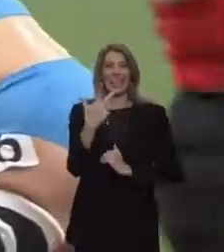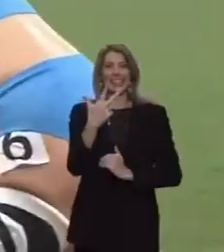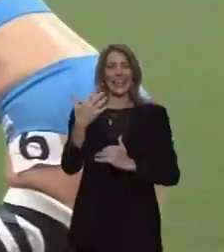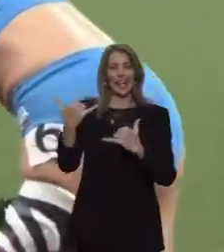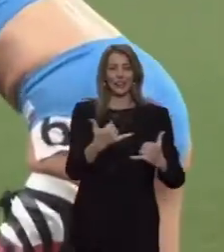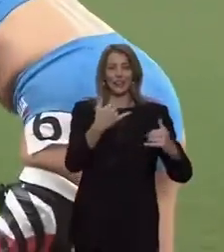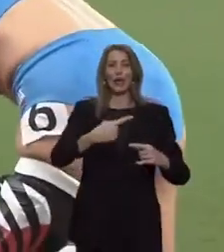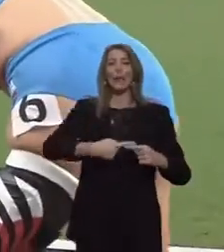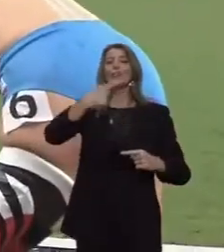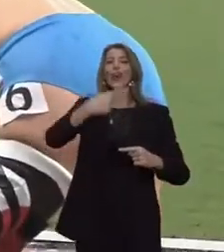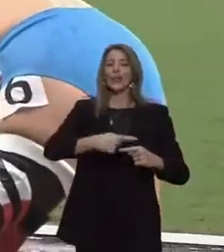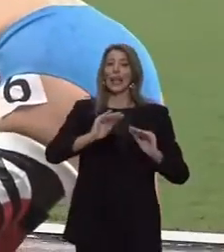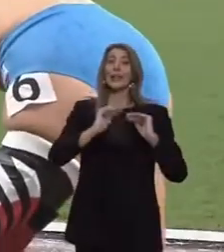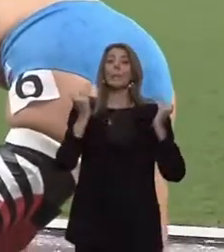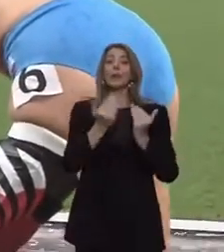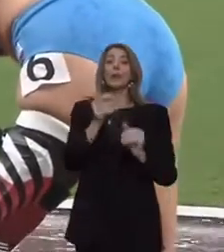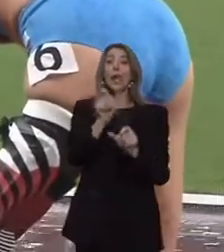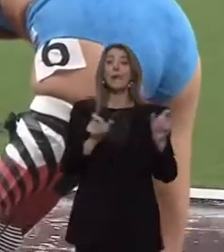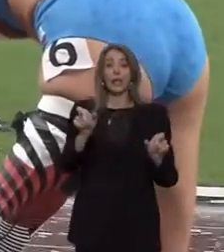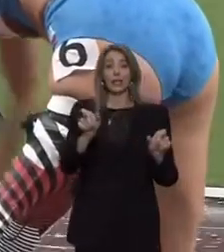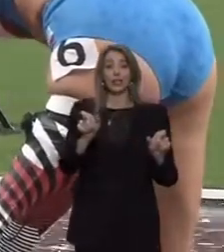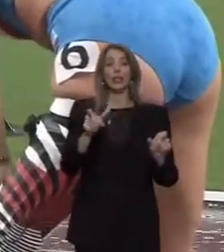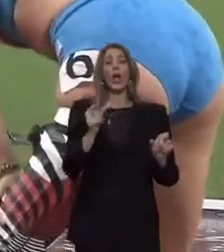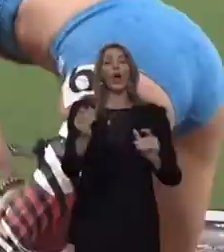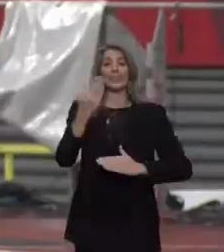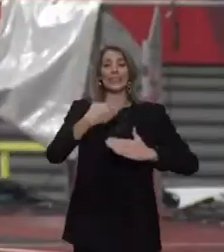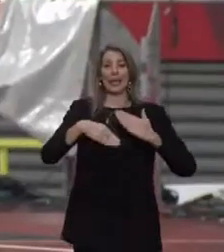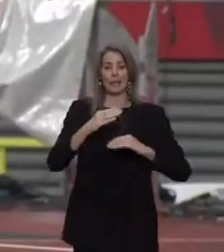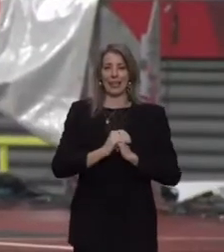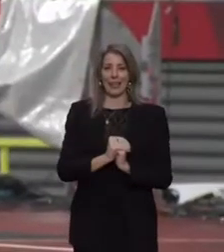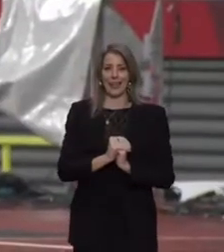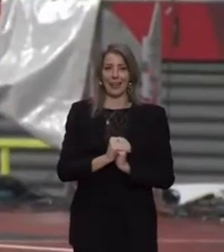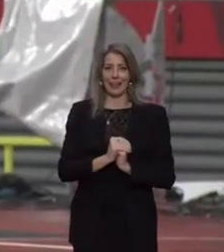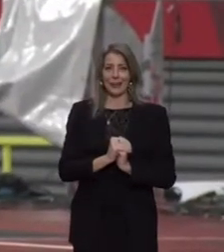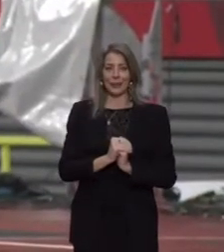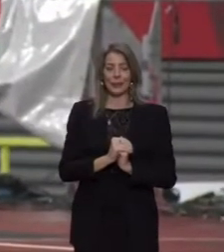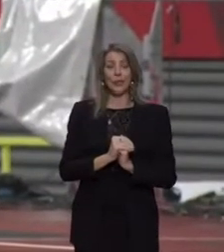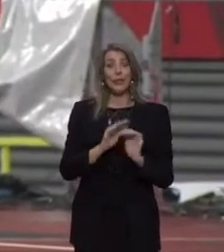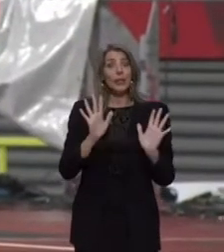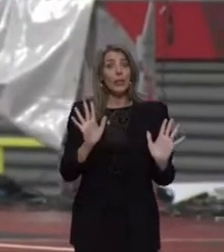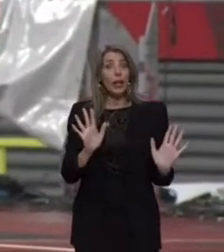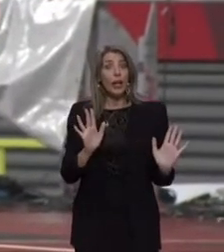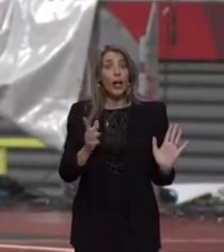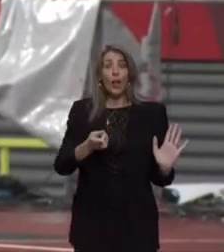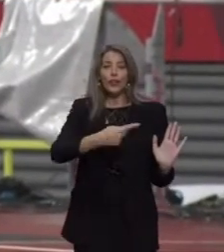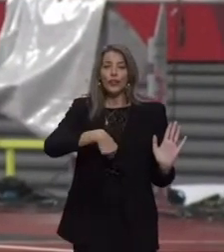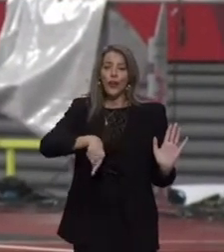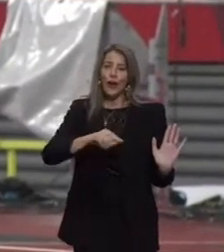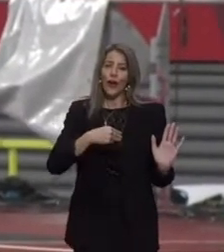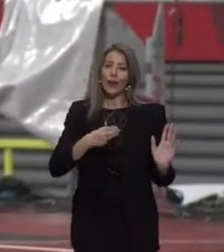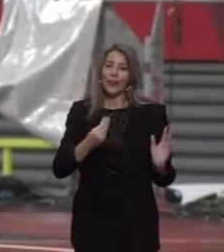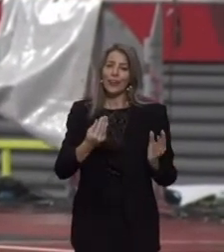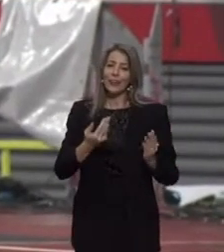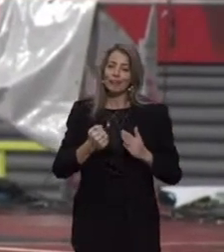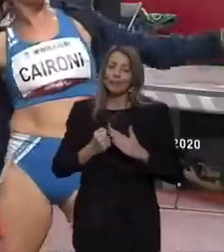dicembre giornata mondiale delle persone con disabilità dove noi diamo il